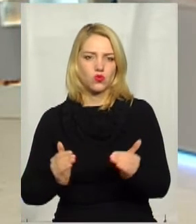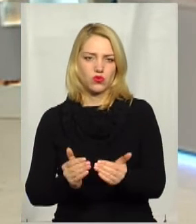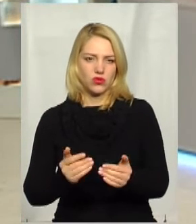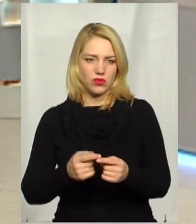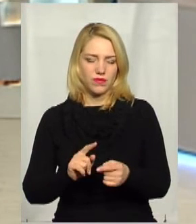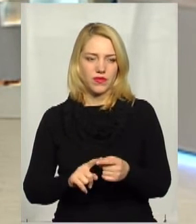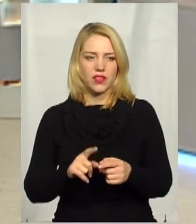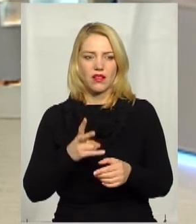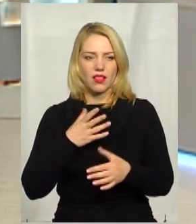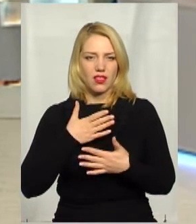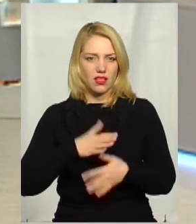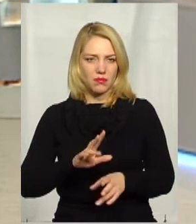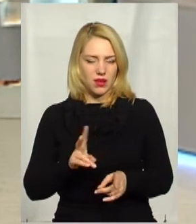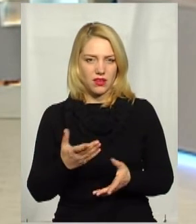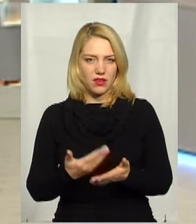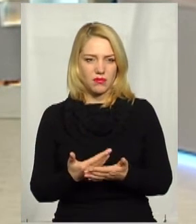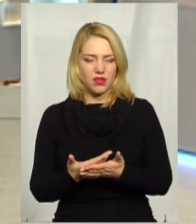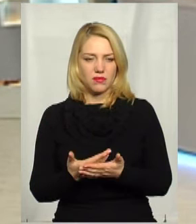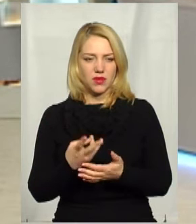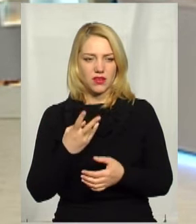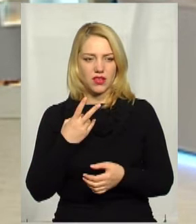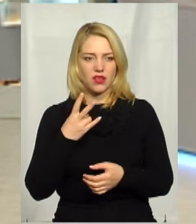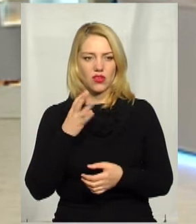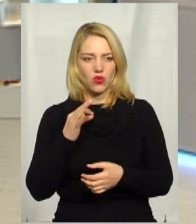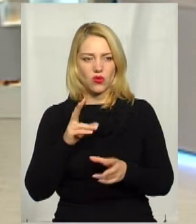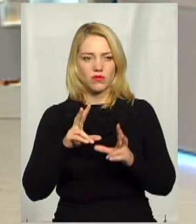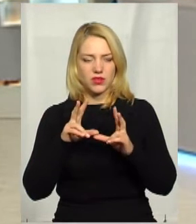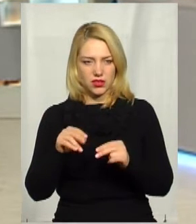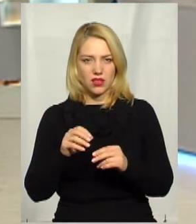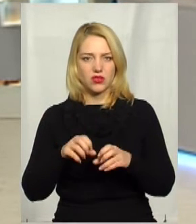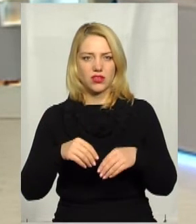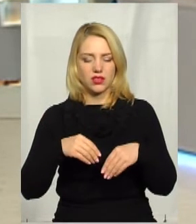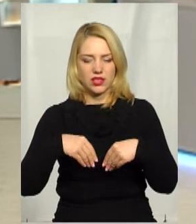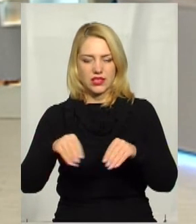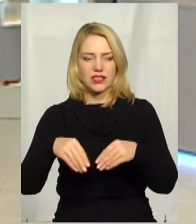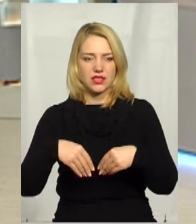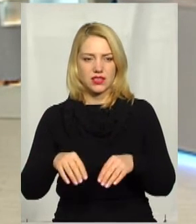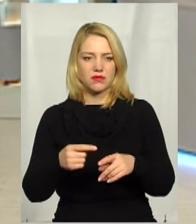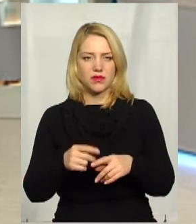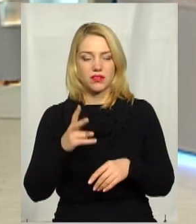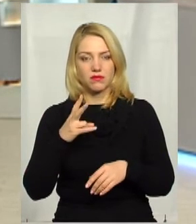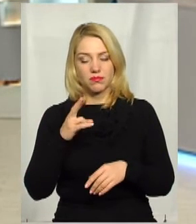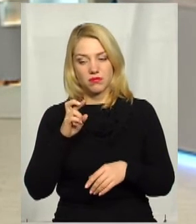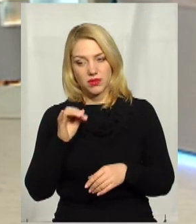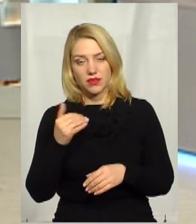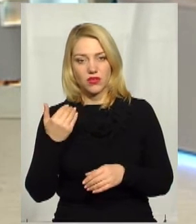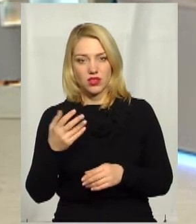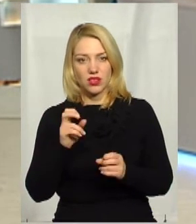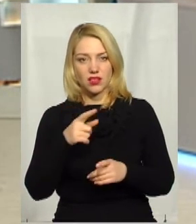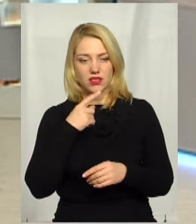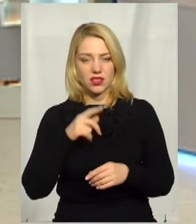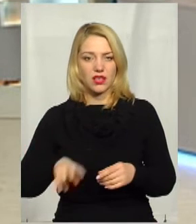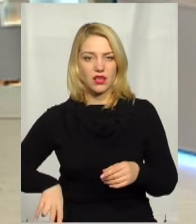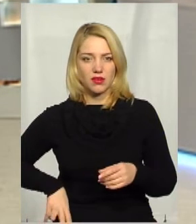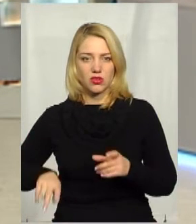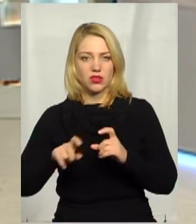що це не дуже приємне таке видовище, але обіцяє засипати. Ну, так. Вони би, як зазначила директор